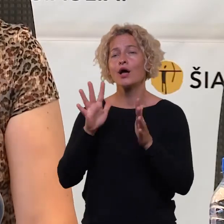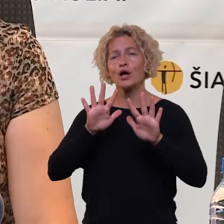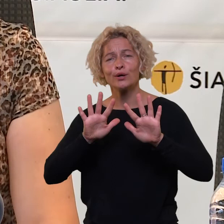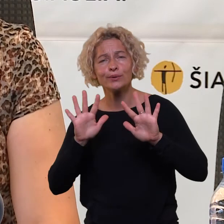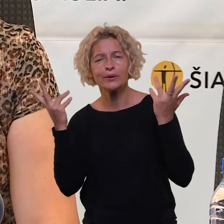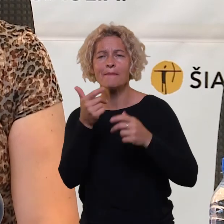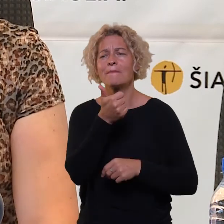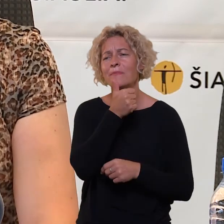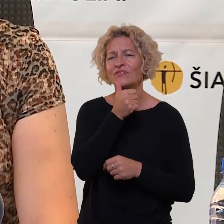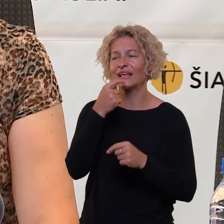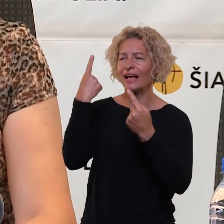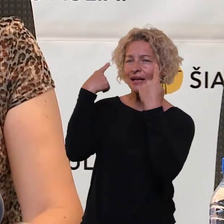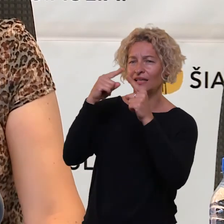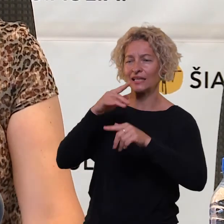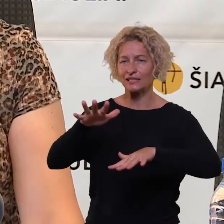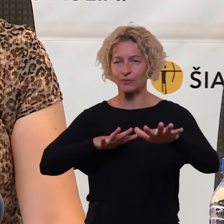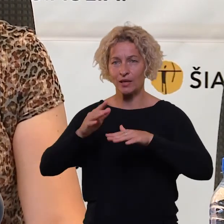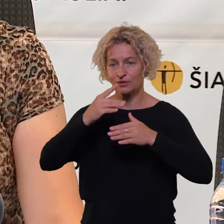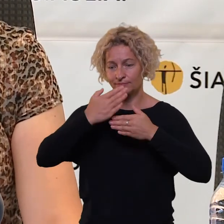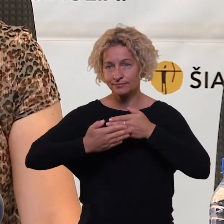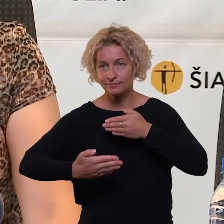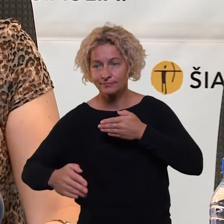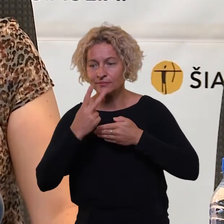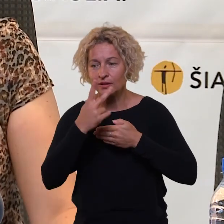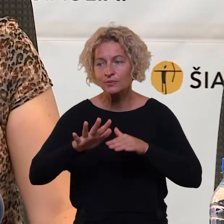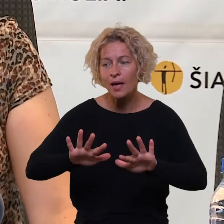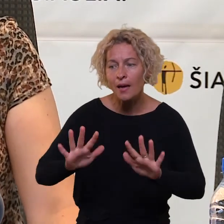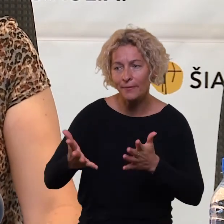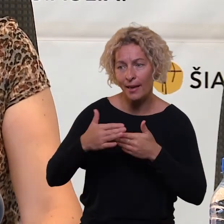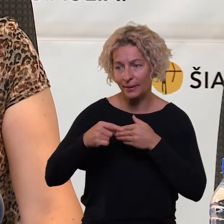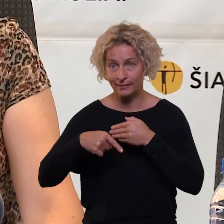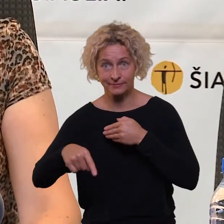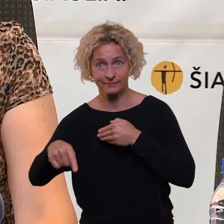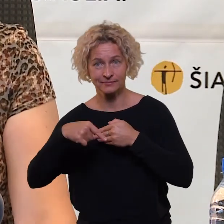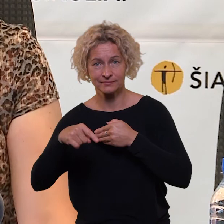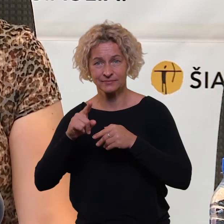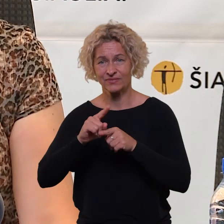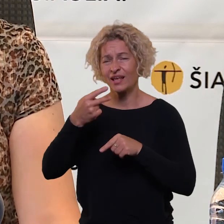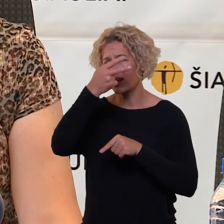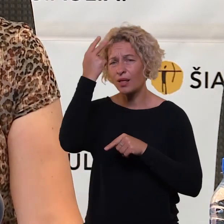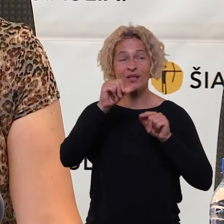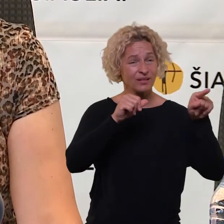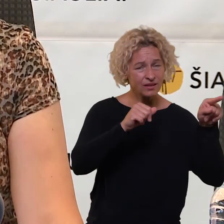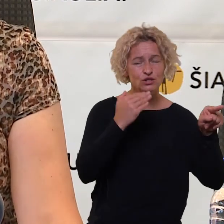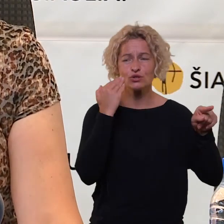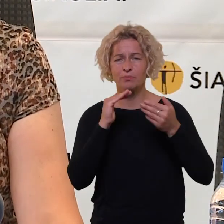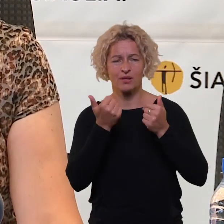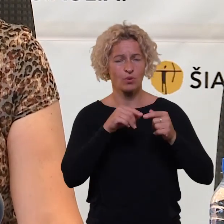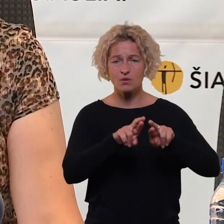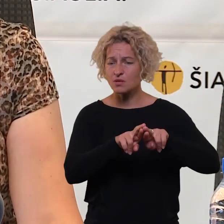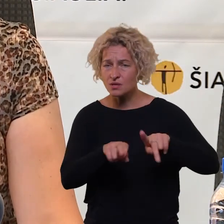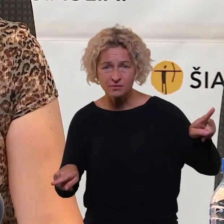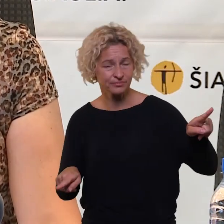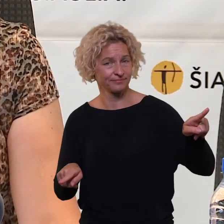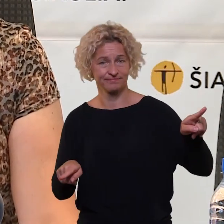kalbėsime apie kitą situaciją tolimesnėje perspektyvoje, tai yra iš tikrųjų, kaip ir visai Lietuvai, taip ir Šiaunių miestų yra